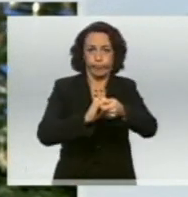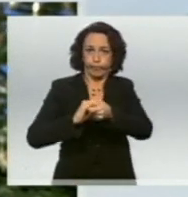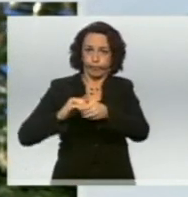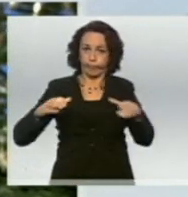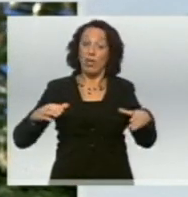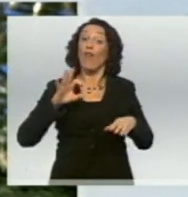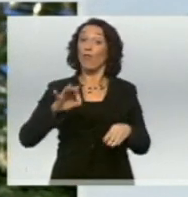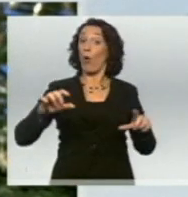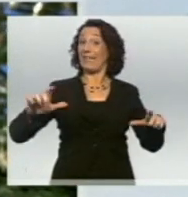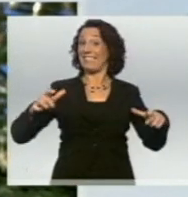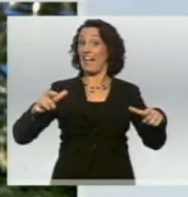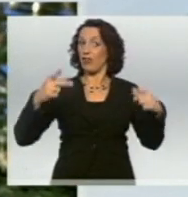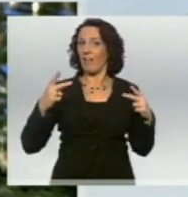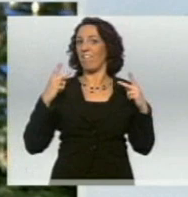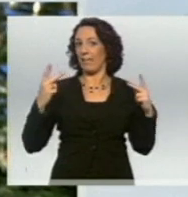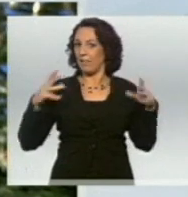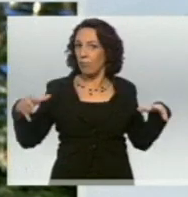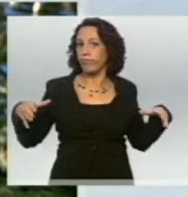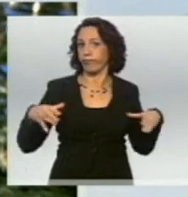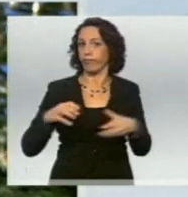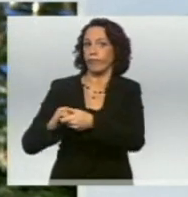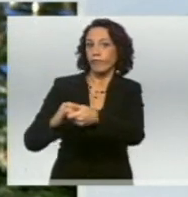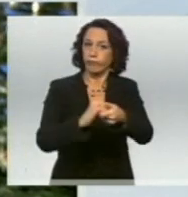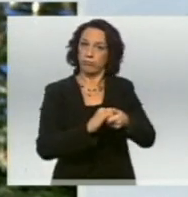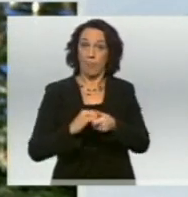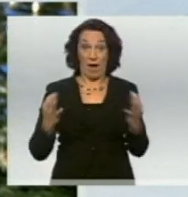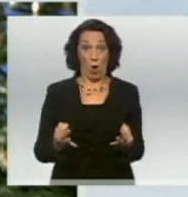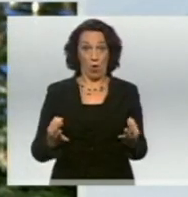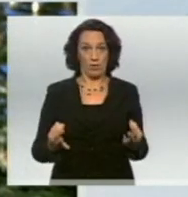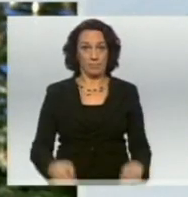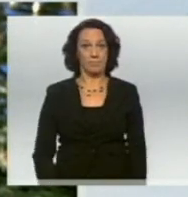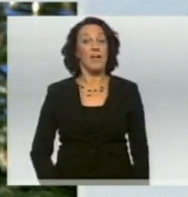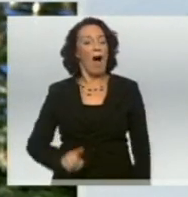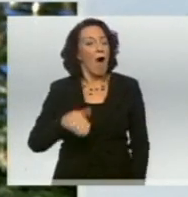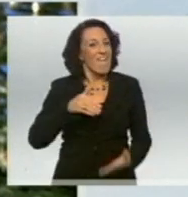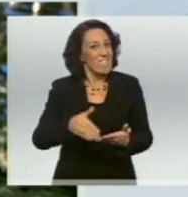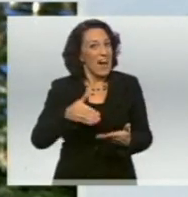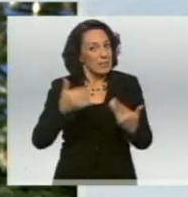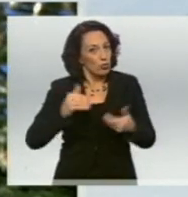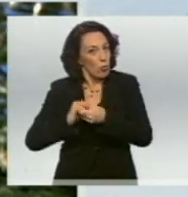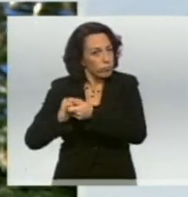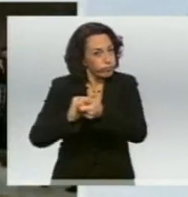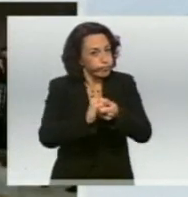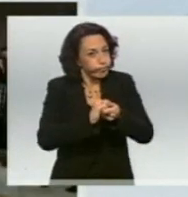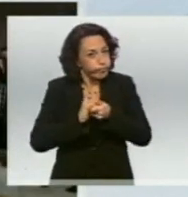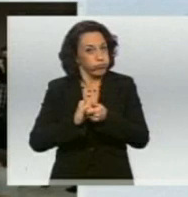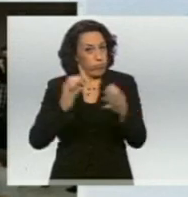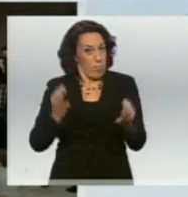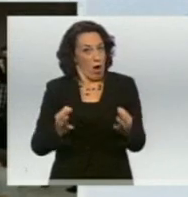unsere Gesellschaft letztlich trägt. Auf diesen Zusammenhalt wird es auch weiterhin entscheidend ankommen.